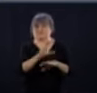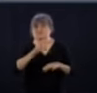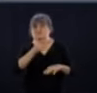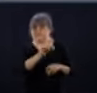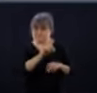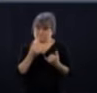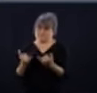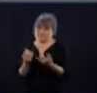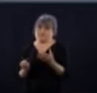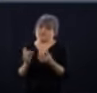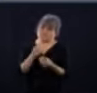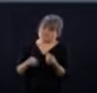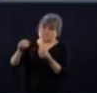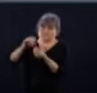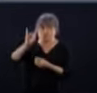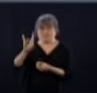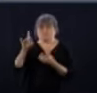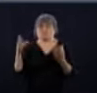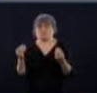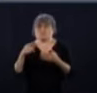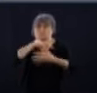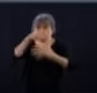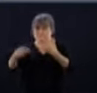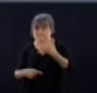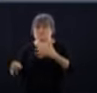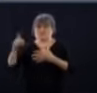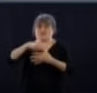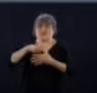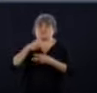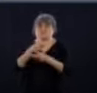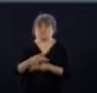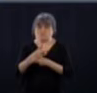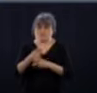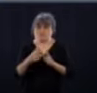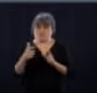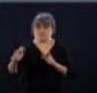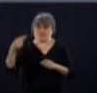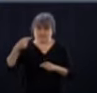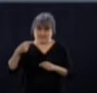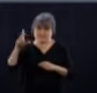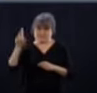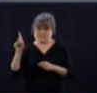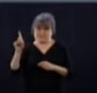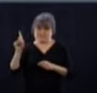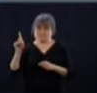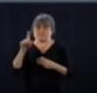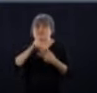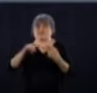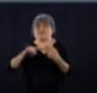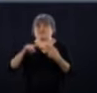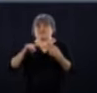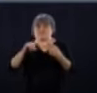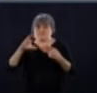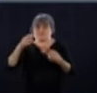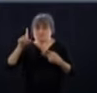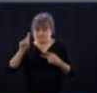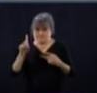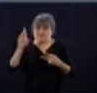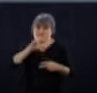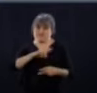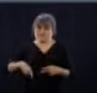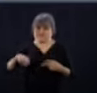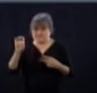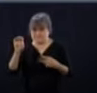huit endroits sont le Centre de soins prolongés Grace Dart, le CHSLD Rennes-Élisabeth, la résidence